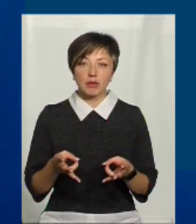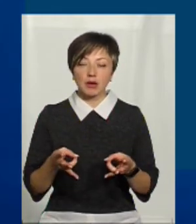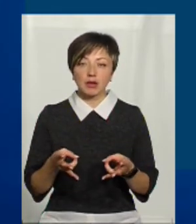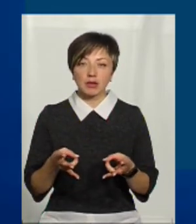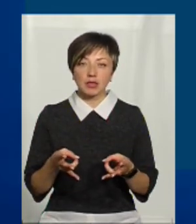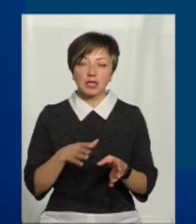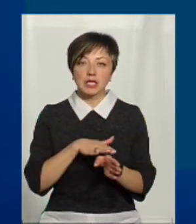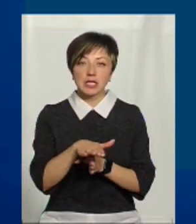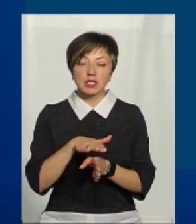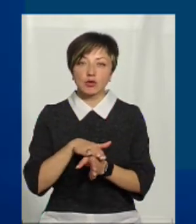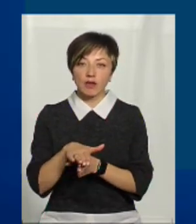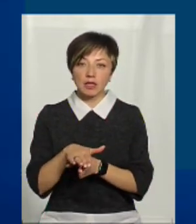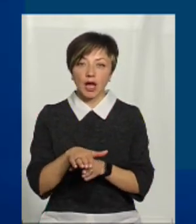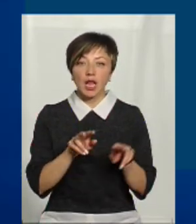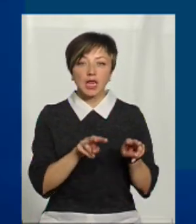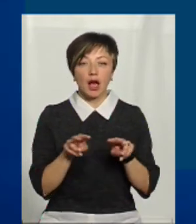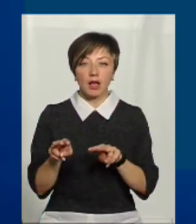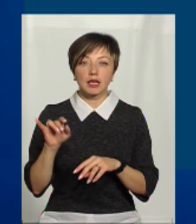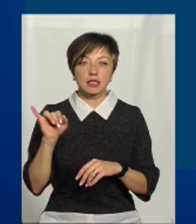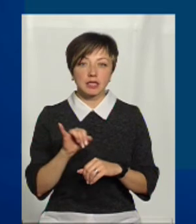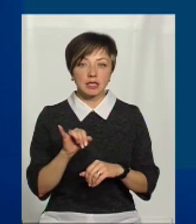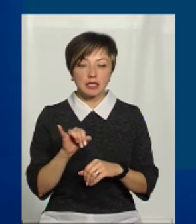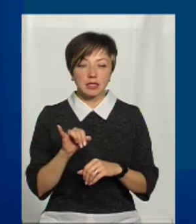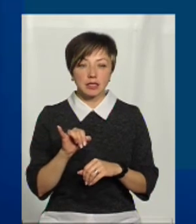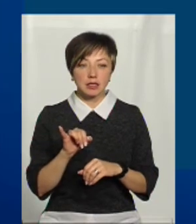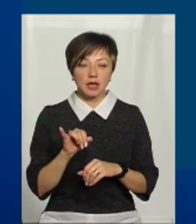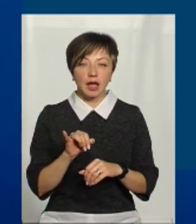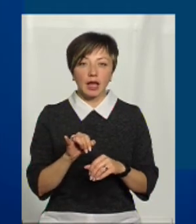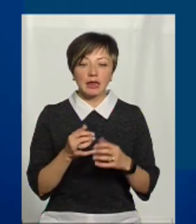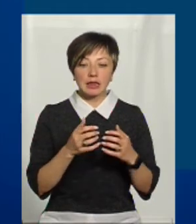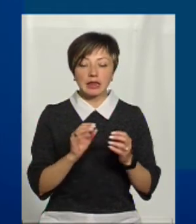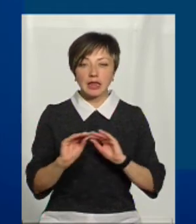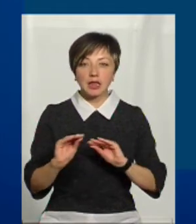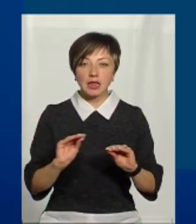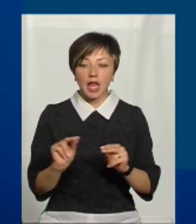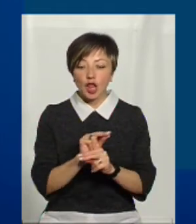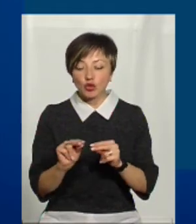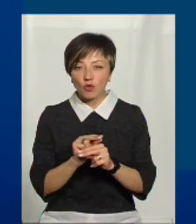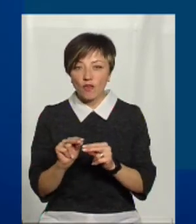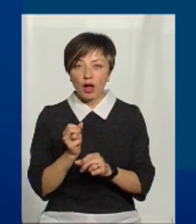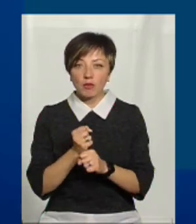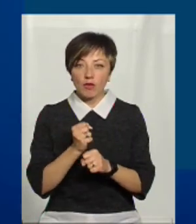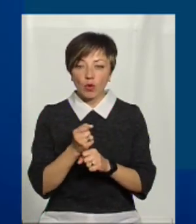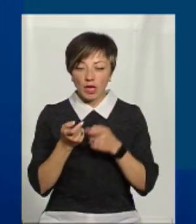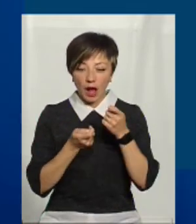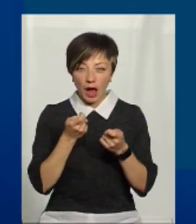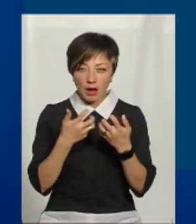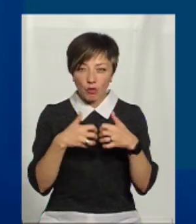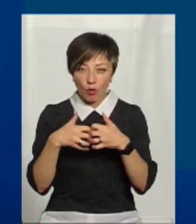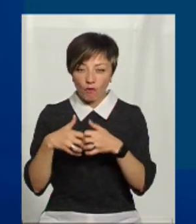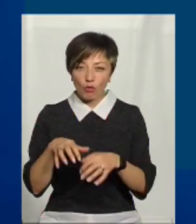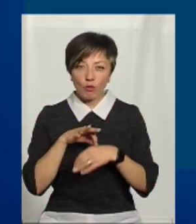здійснювати нагляд і налаштування проводити, і калібровку проводити